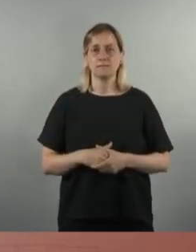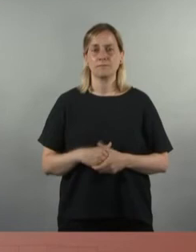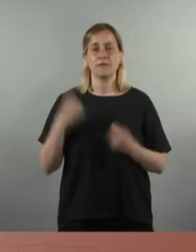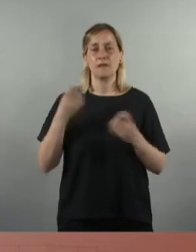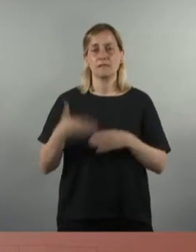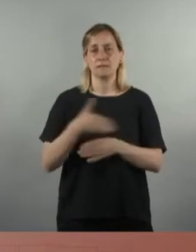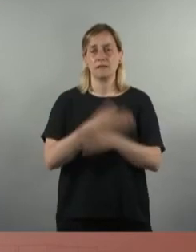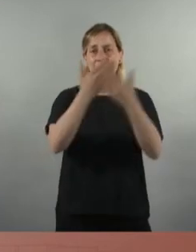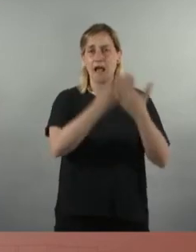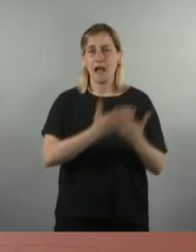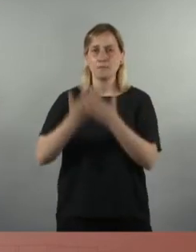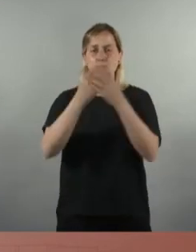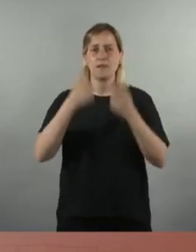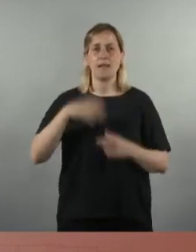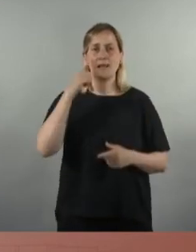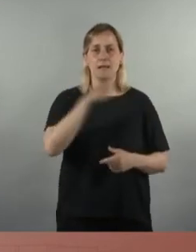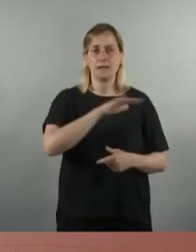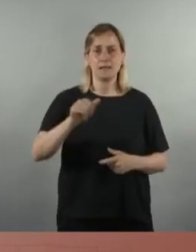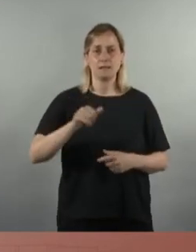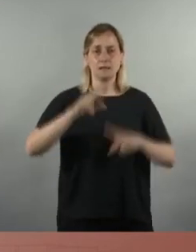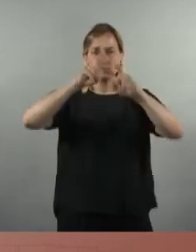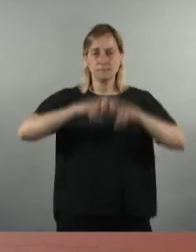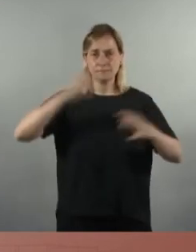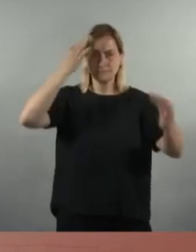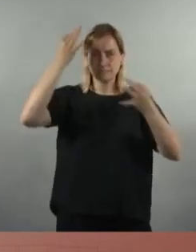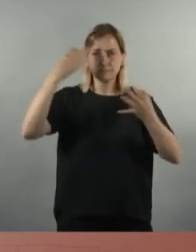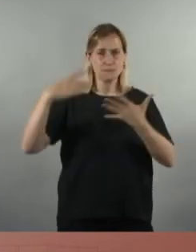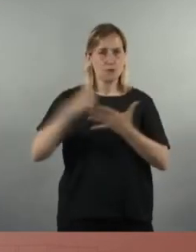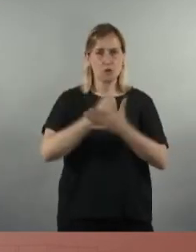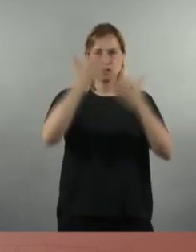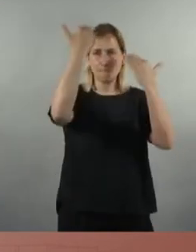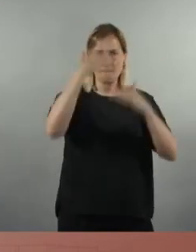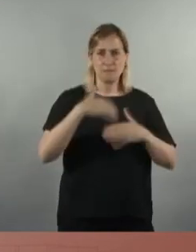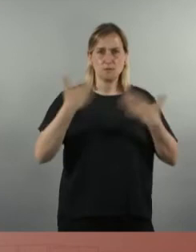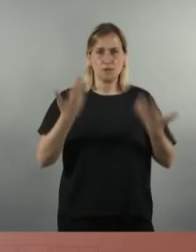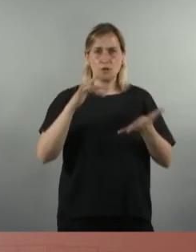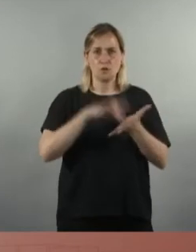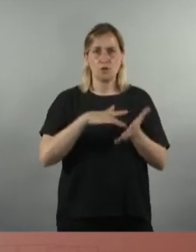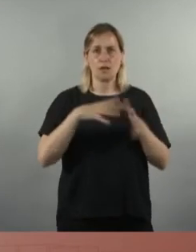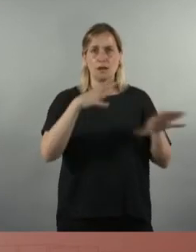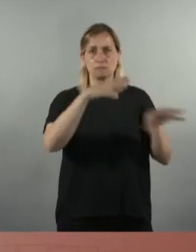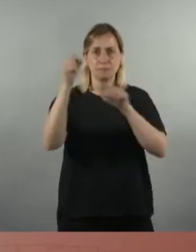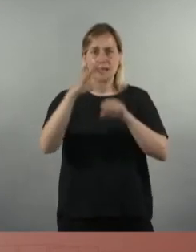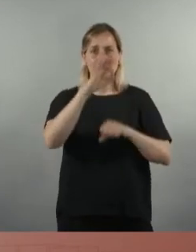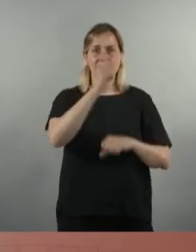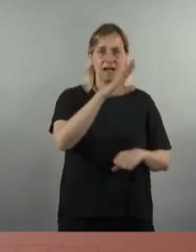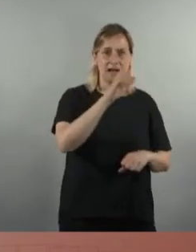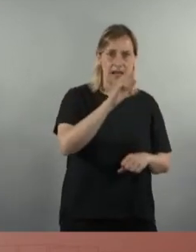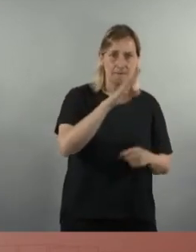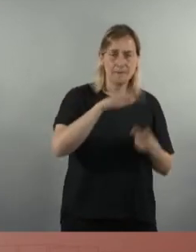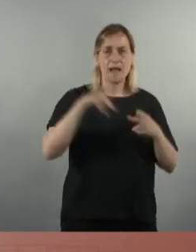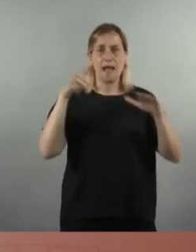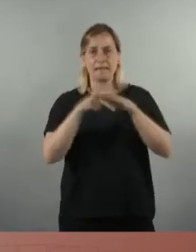estudi sobre la identificació exhaustiva de tots els pisos que estan en mans de Sareb, en mans d'entitats